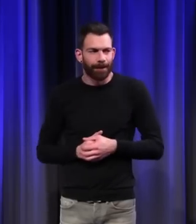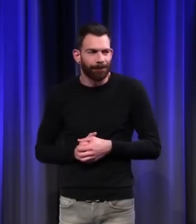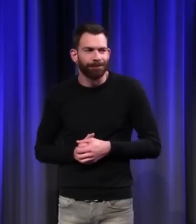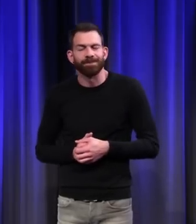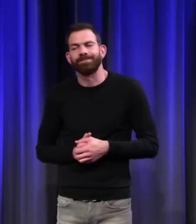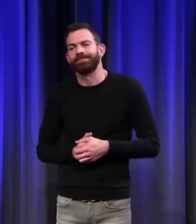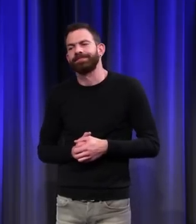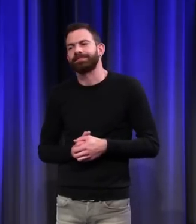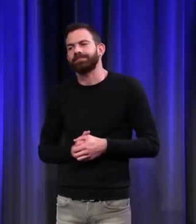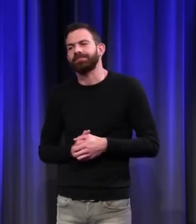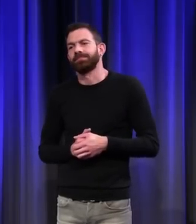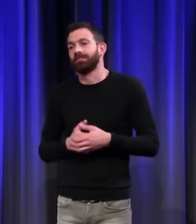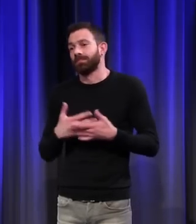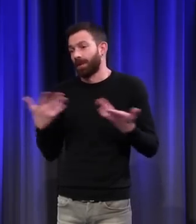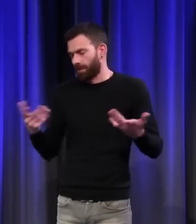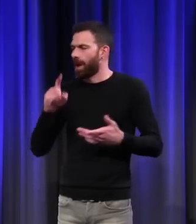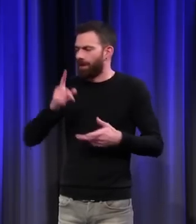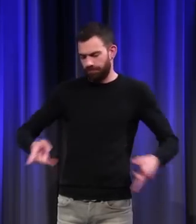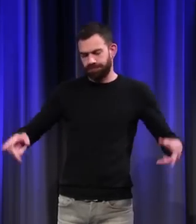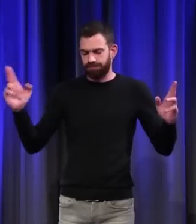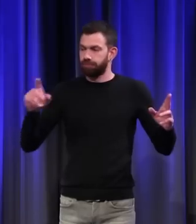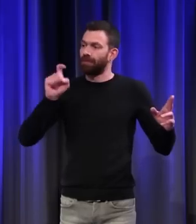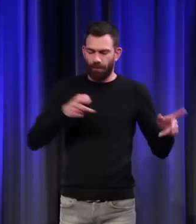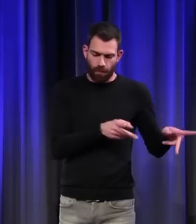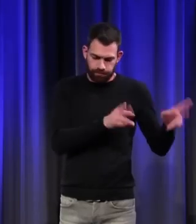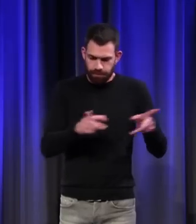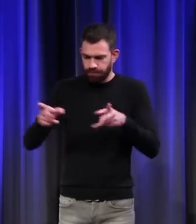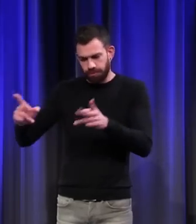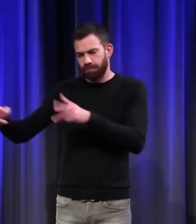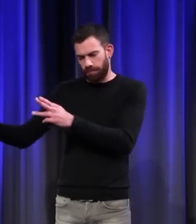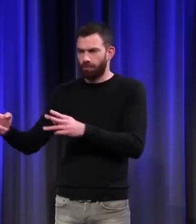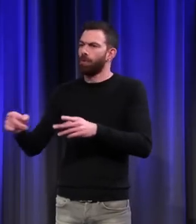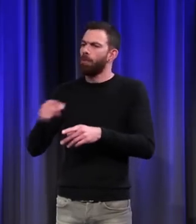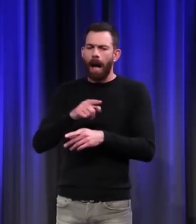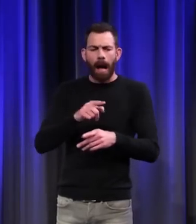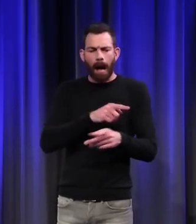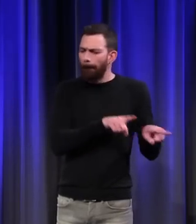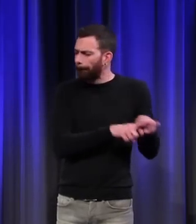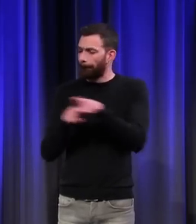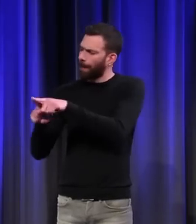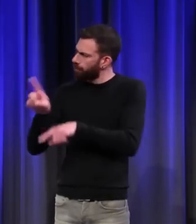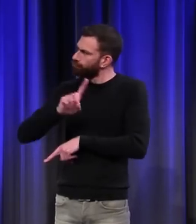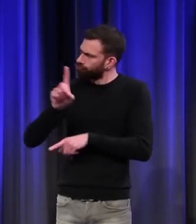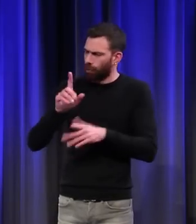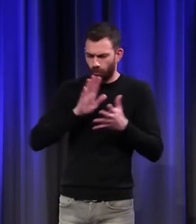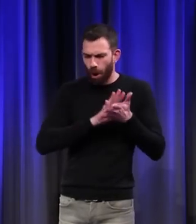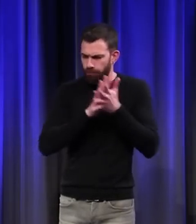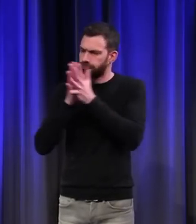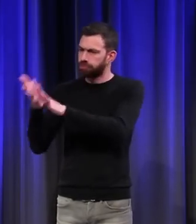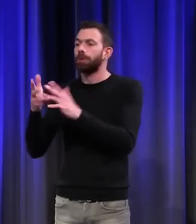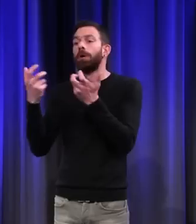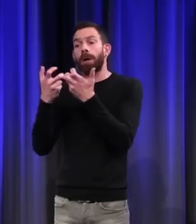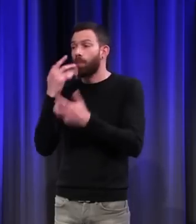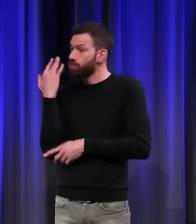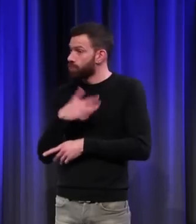Donc, périodiser et ne pas considérer le Moyen-Âge comme un tout, on trouve du côté des couleurs la même chose. Par exemple, la